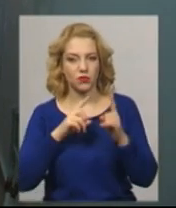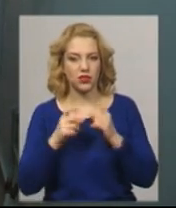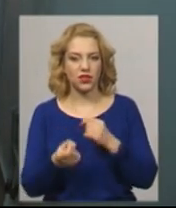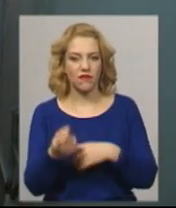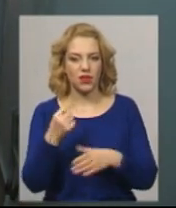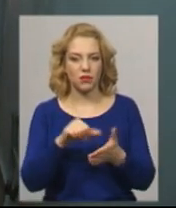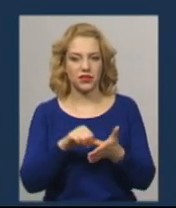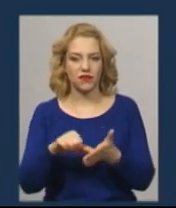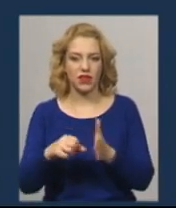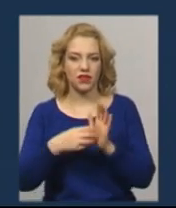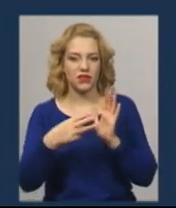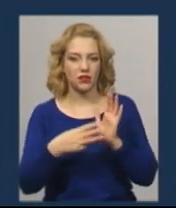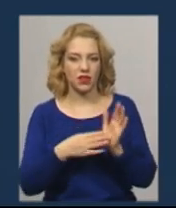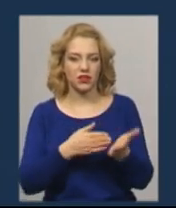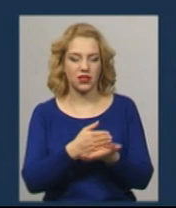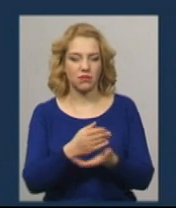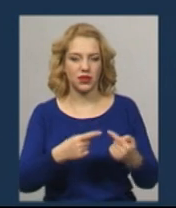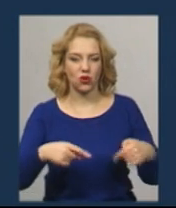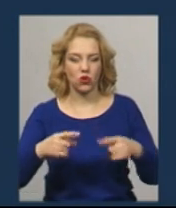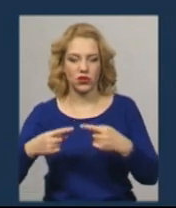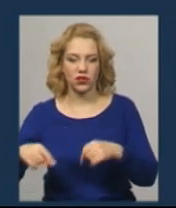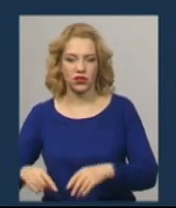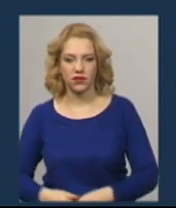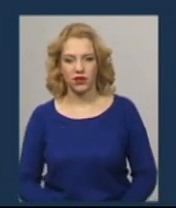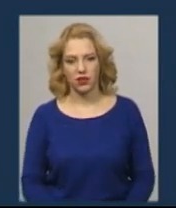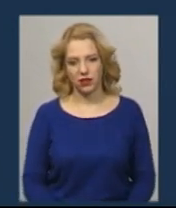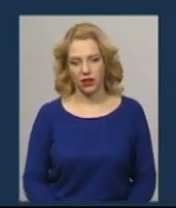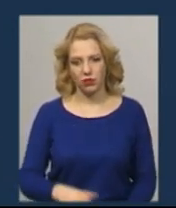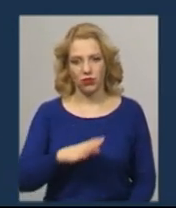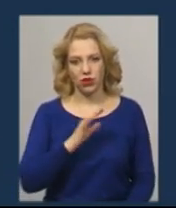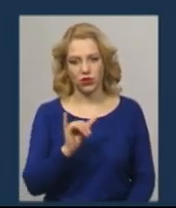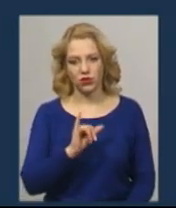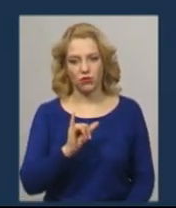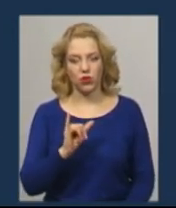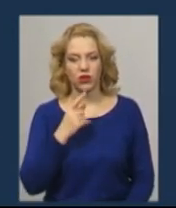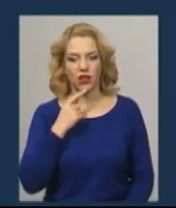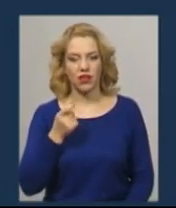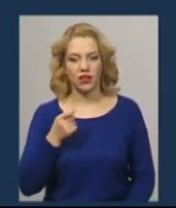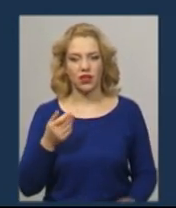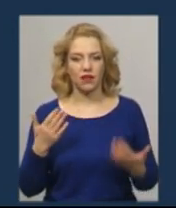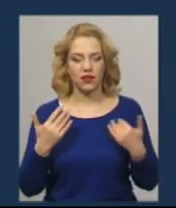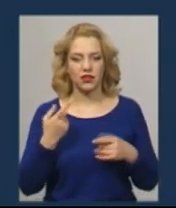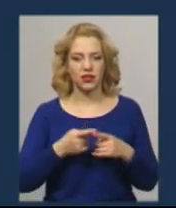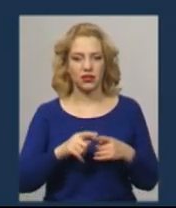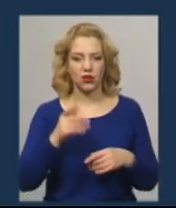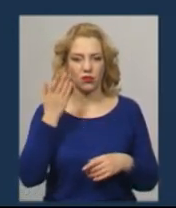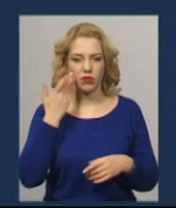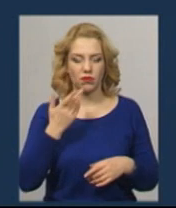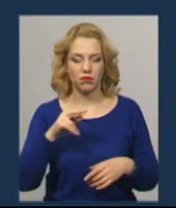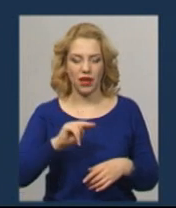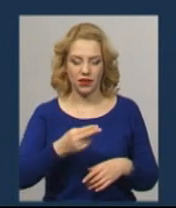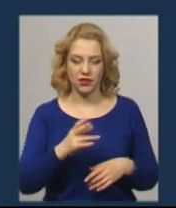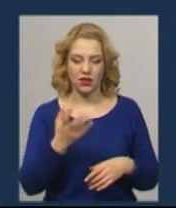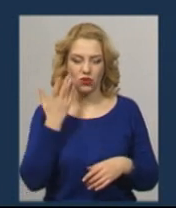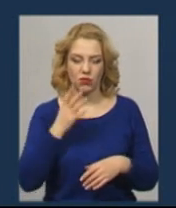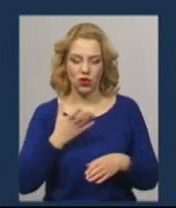18 підрозділів. Зрозділів. Це була п'ятниця, коли видали розпорядження, а в